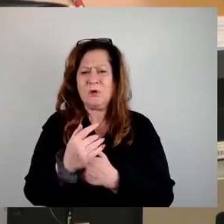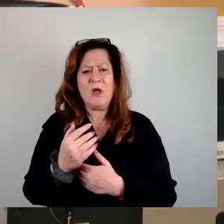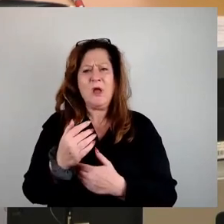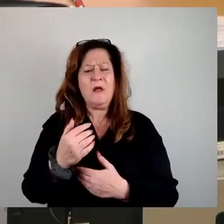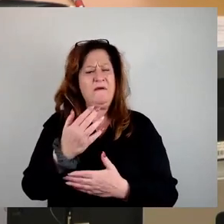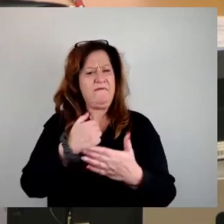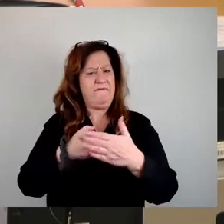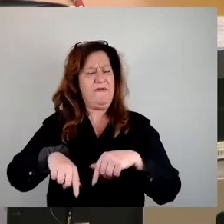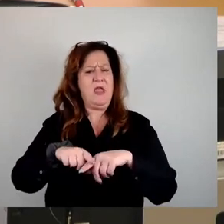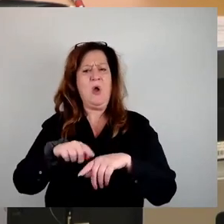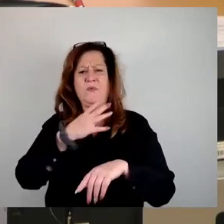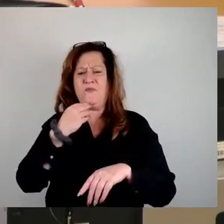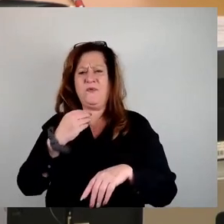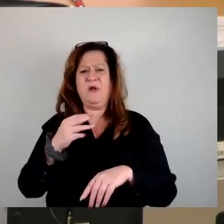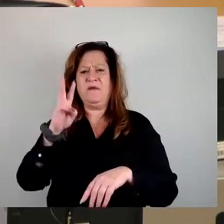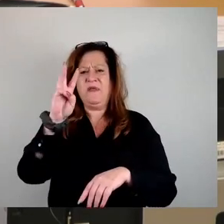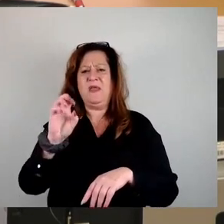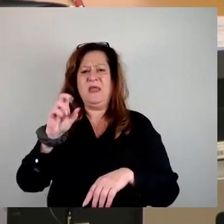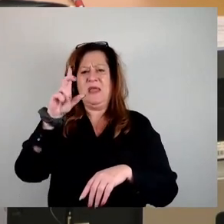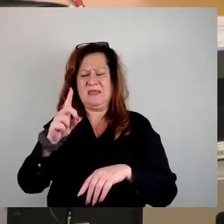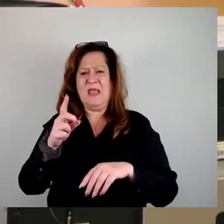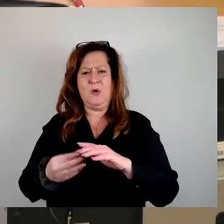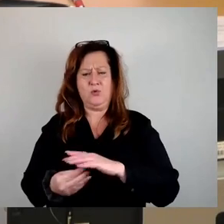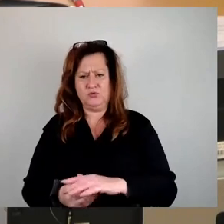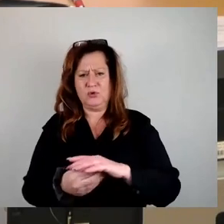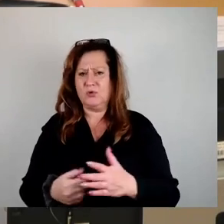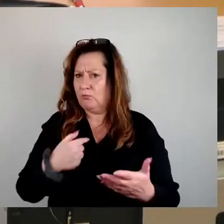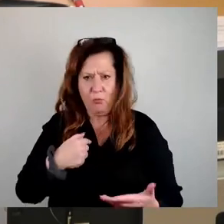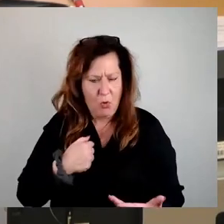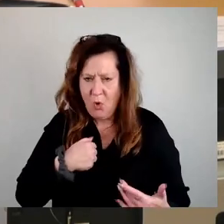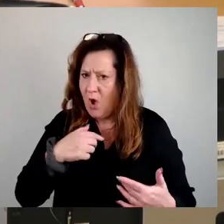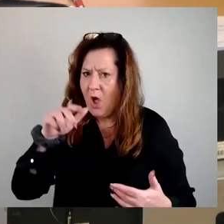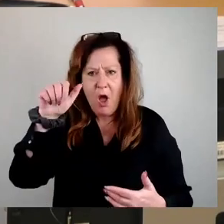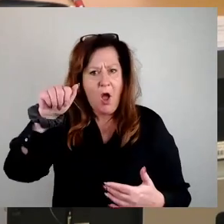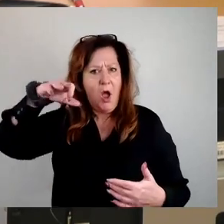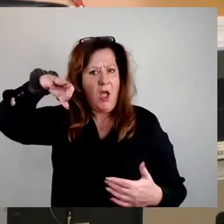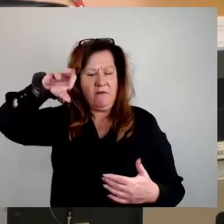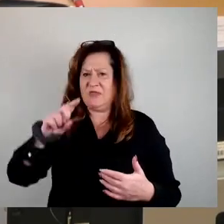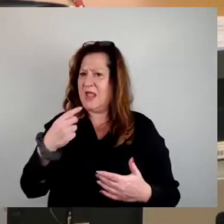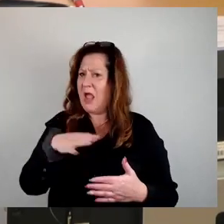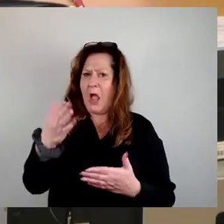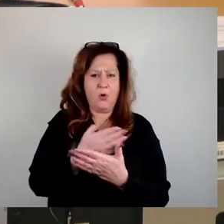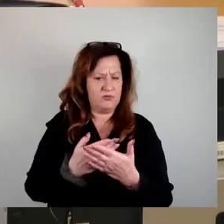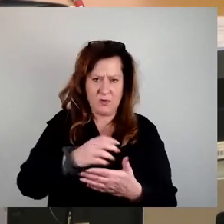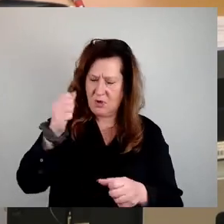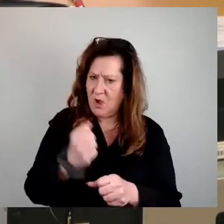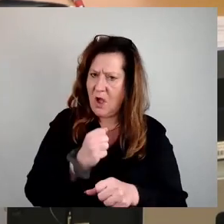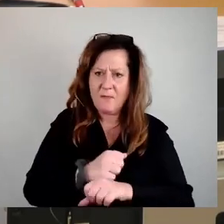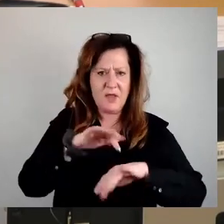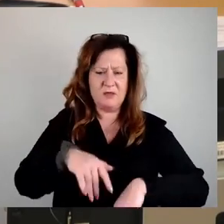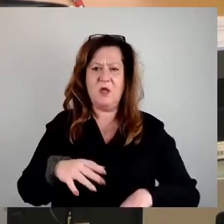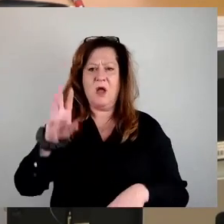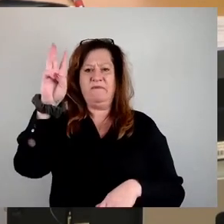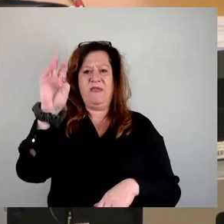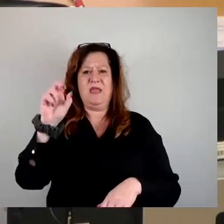sind Menschen, wir haben Arbeiten, wir haben Arbeit, wir haben Jobs, wir haben Ausbildung. Es war von vornherein damals schon sichtbar, dass die WED kein Erfolg werden würde und wir